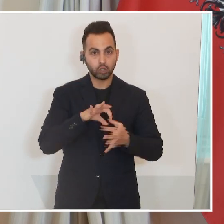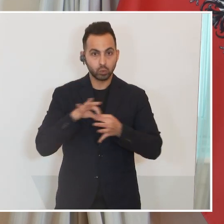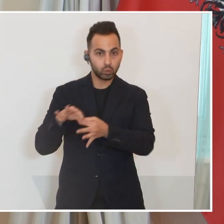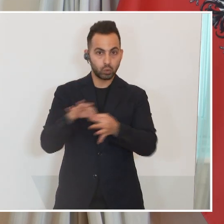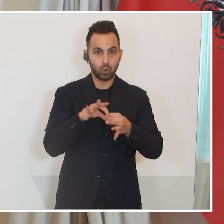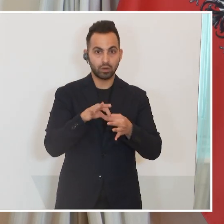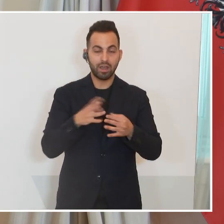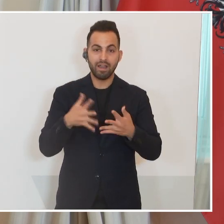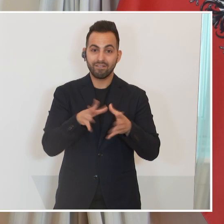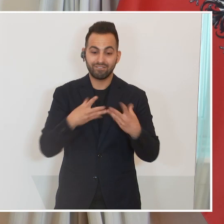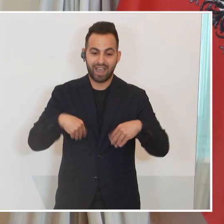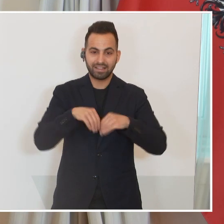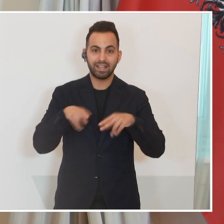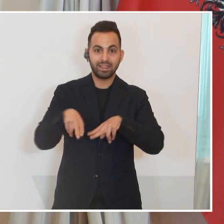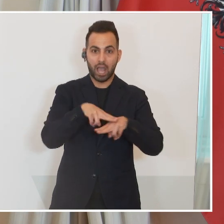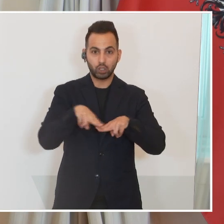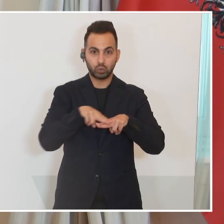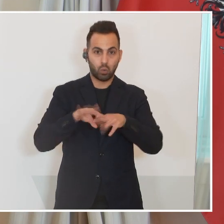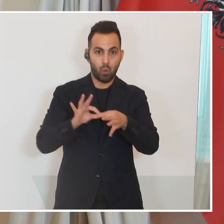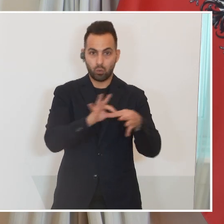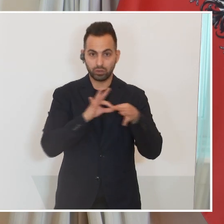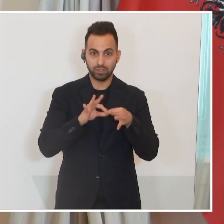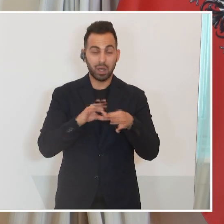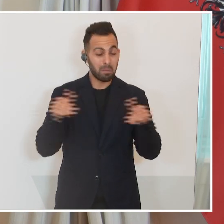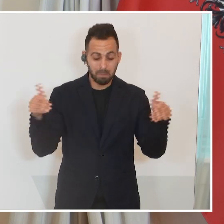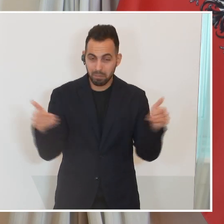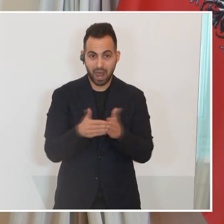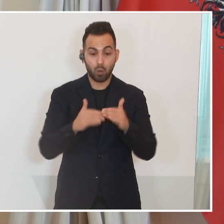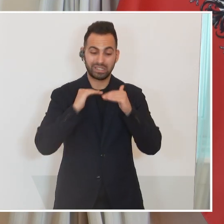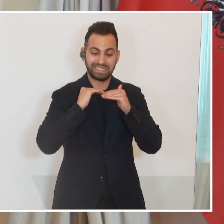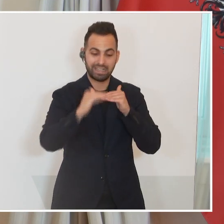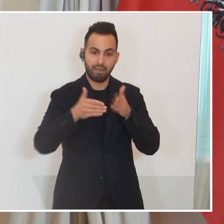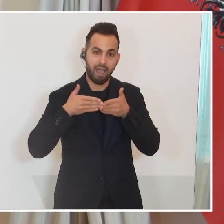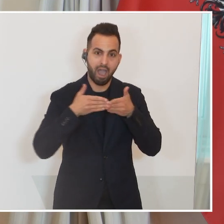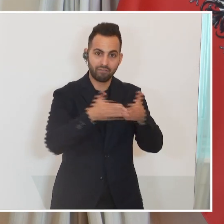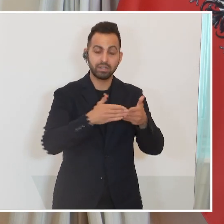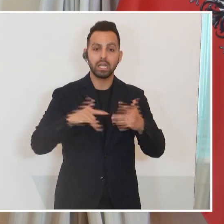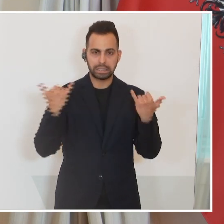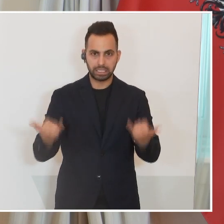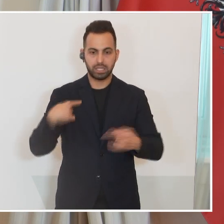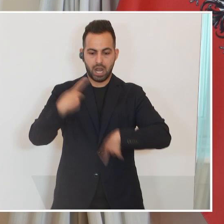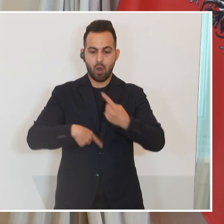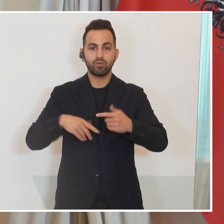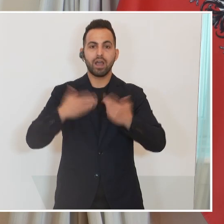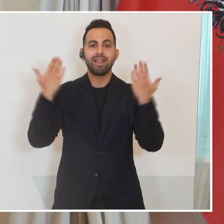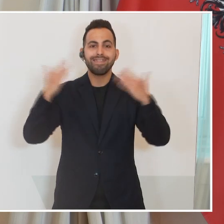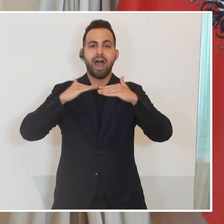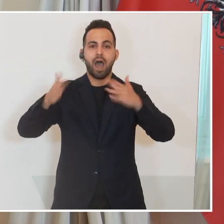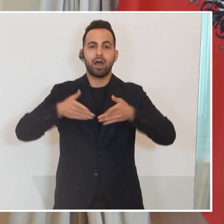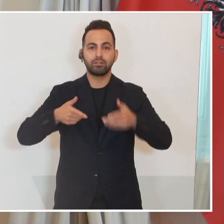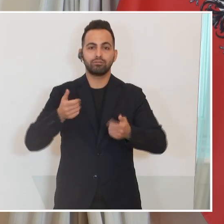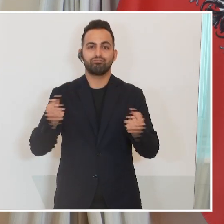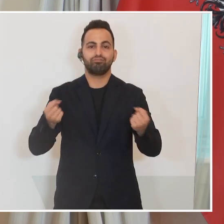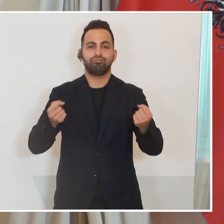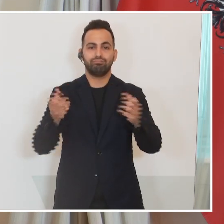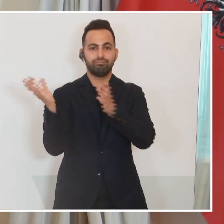Seehäfen nicht gehen. Das alles wird jetzt versucht über den Landweg. Das ist ein extrem mühsamer Prozess. Sie müssen daran denken, es gibt unterschiedliche